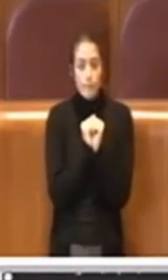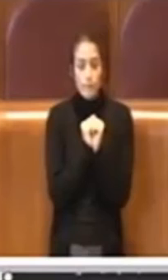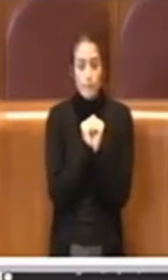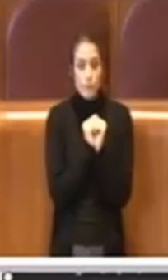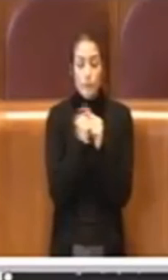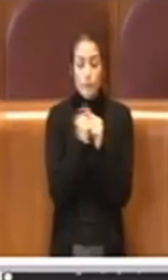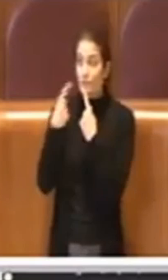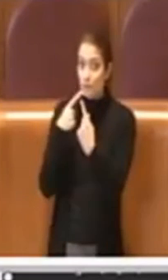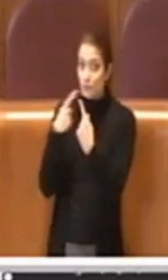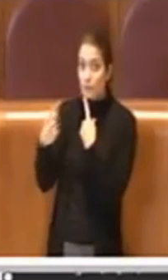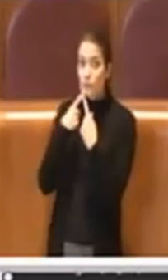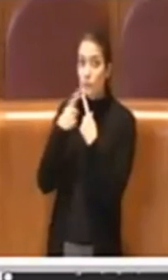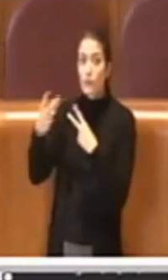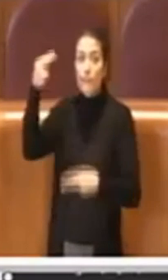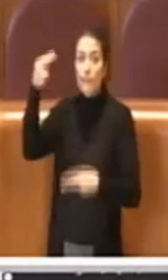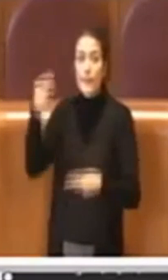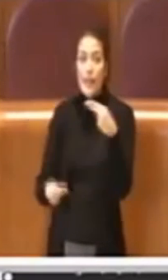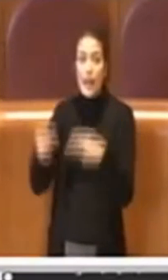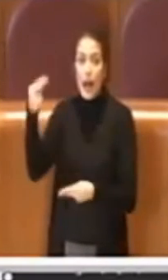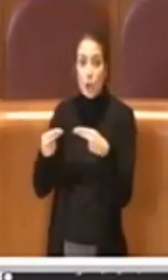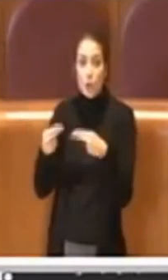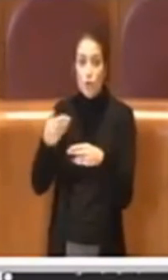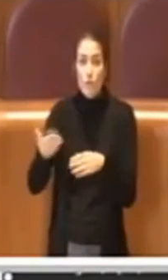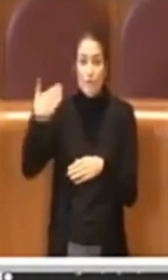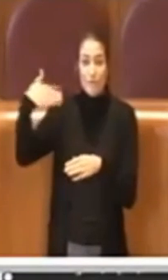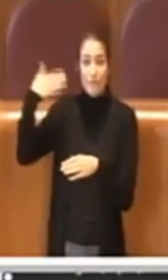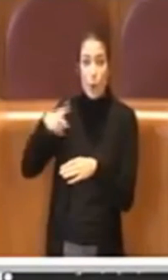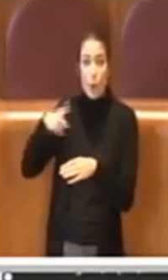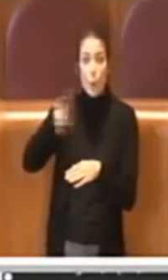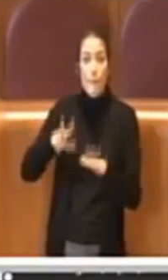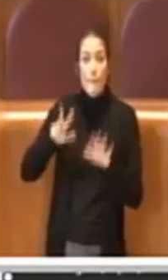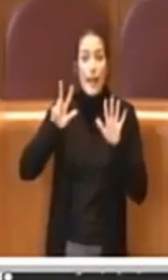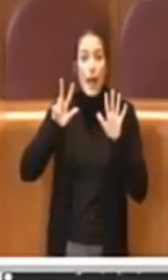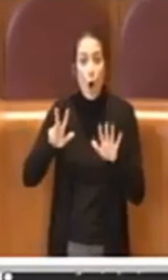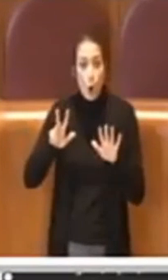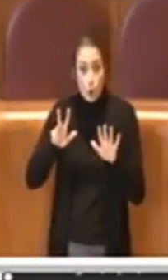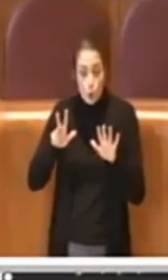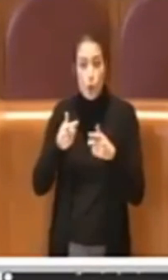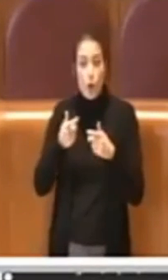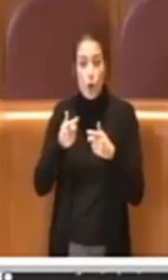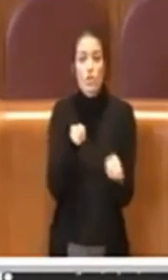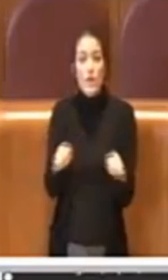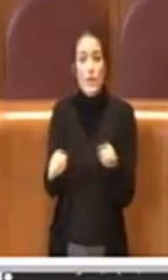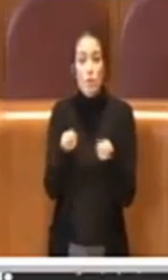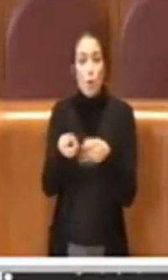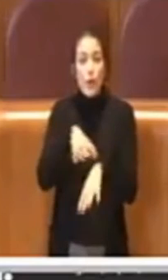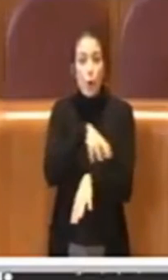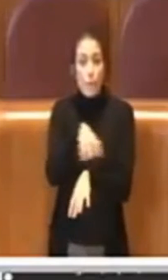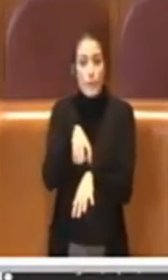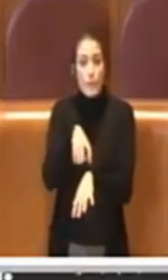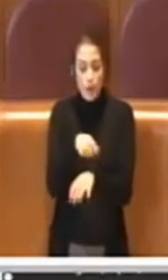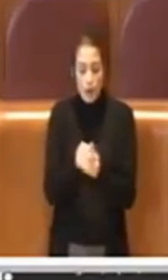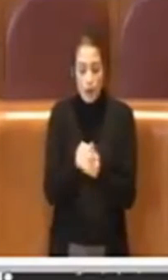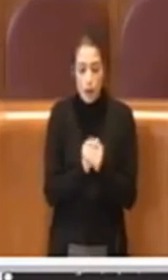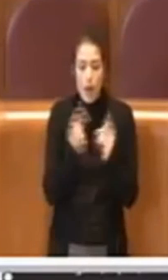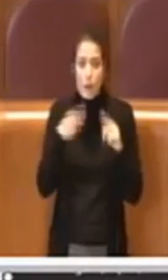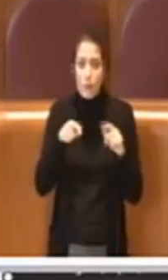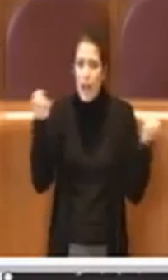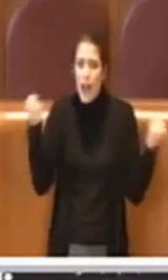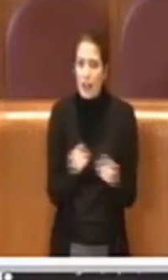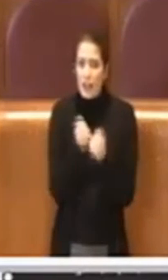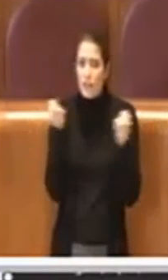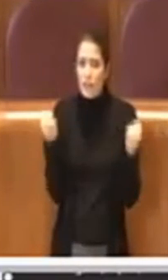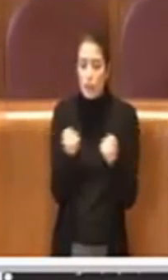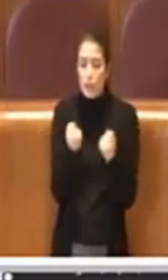bilancio ante 2008 della gestione commissariale ebbene questa attività